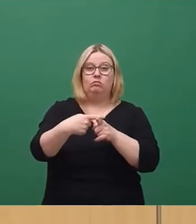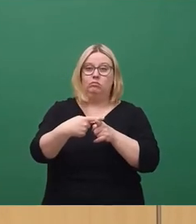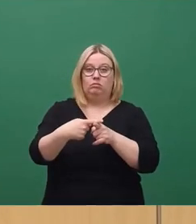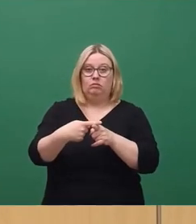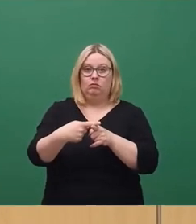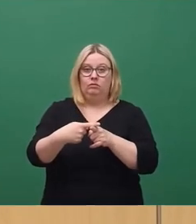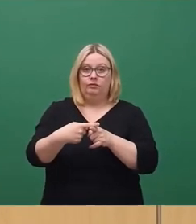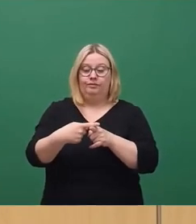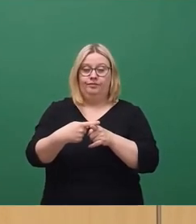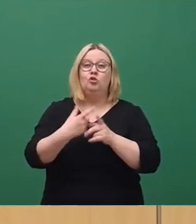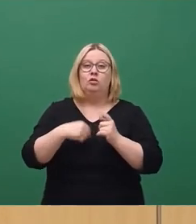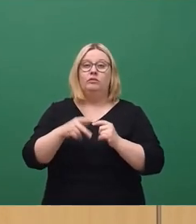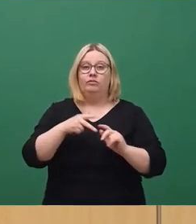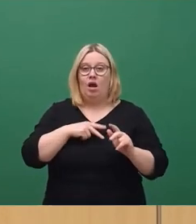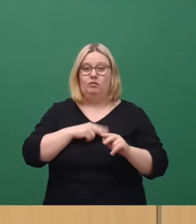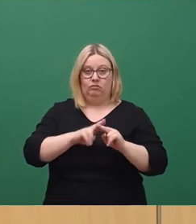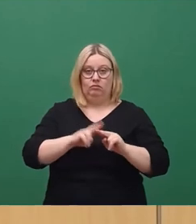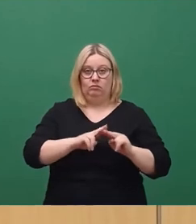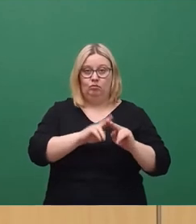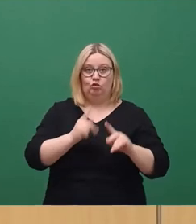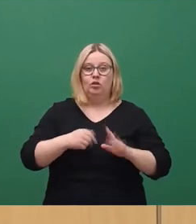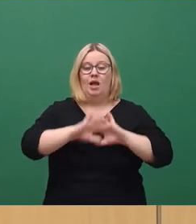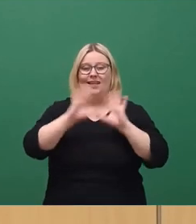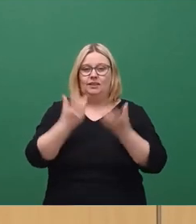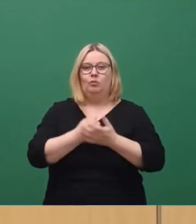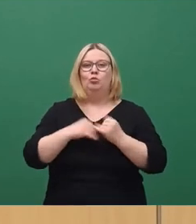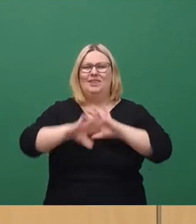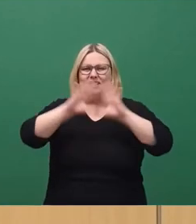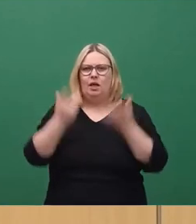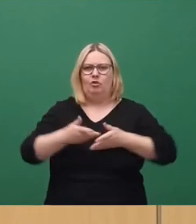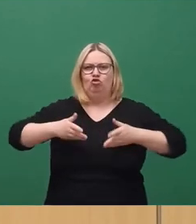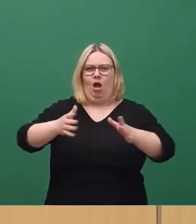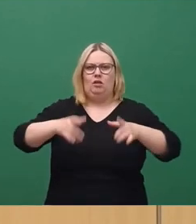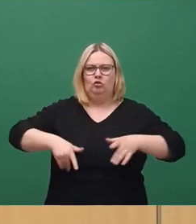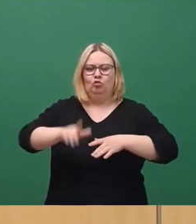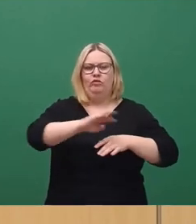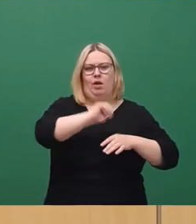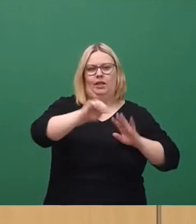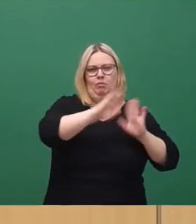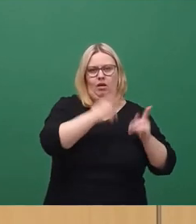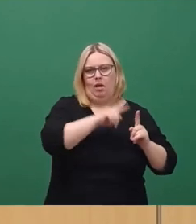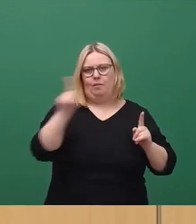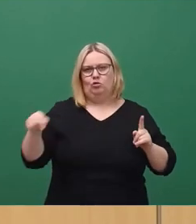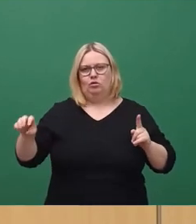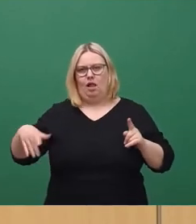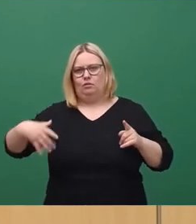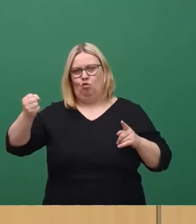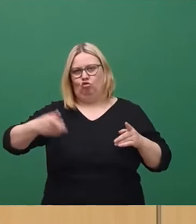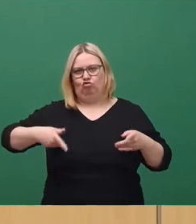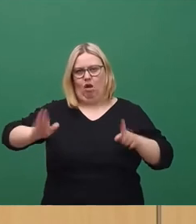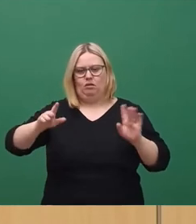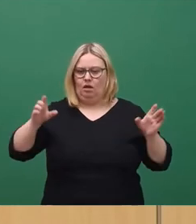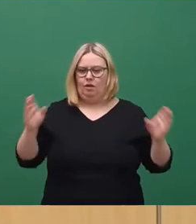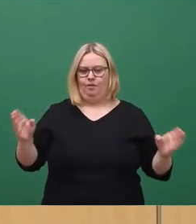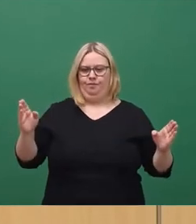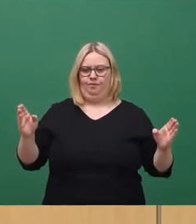eine Straßenkreuzung geht, die dort in Ordnung gebracht werden soll, sondern es geht um einen ganzen Straßenzug, von der Marienberger Straße bis zur Salzburger Straße, die ich